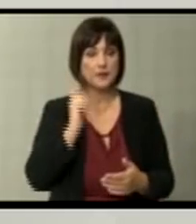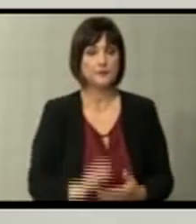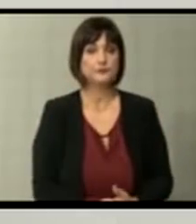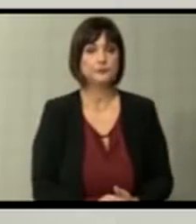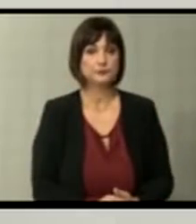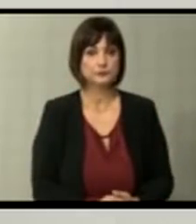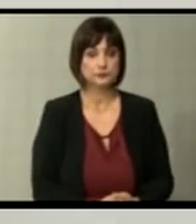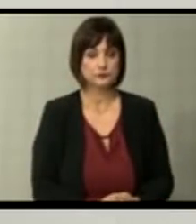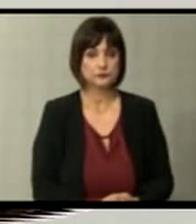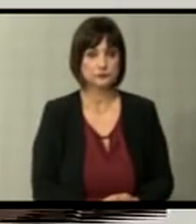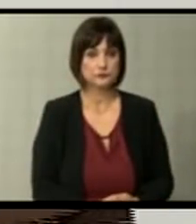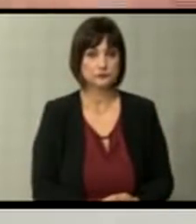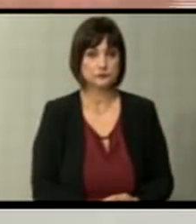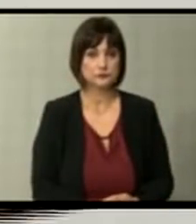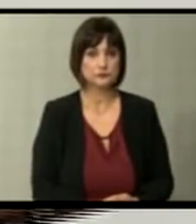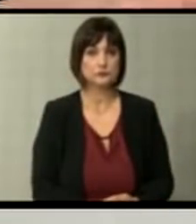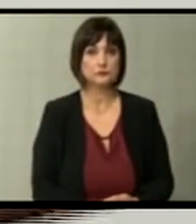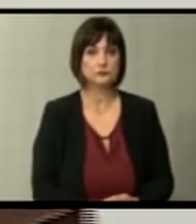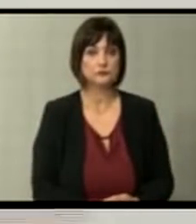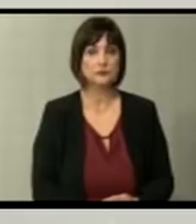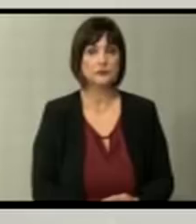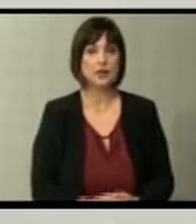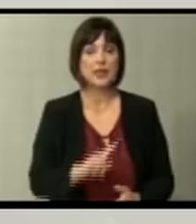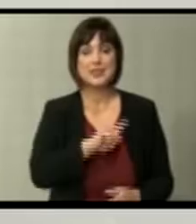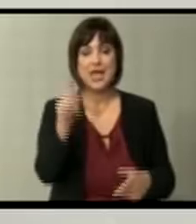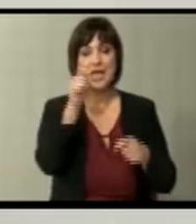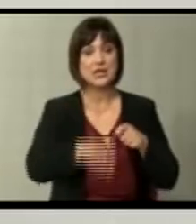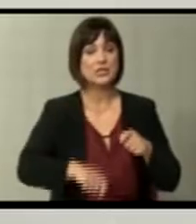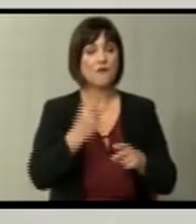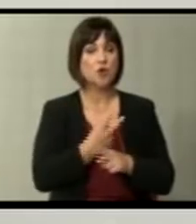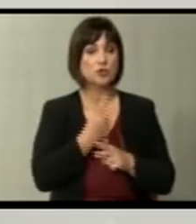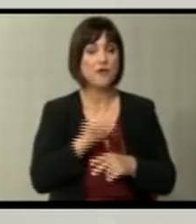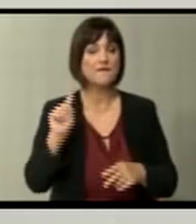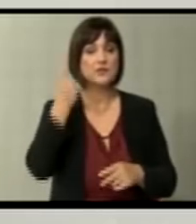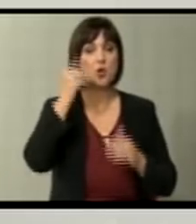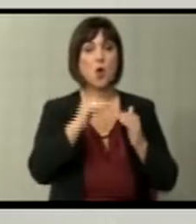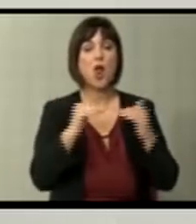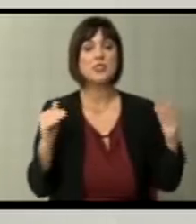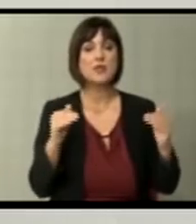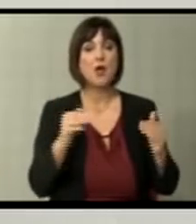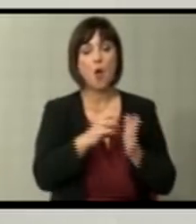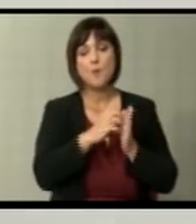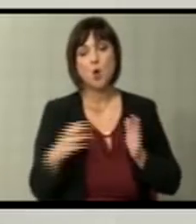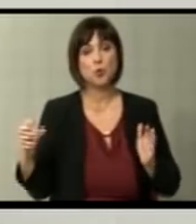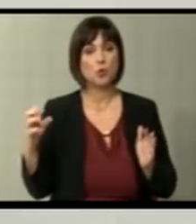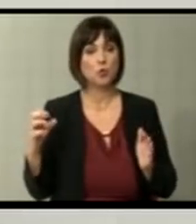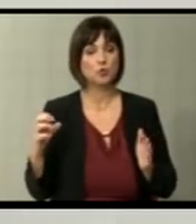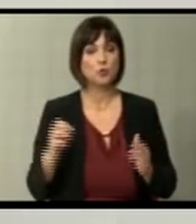неказнилоста во државата на високо ниво продолжува.